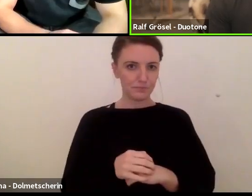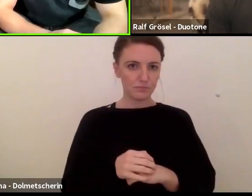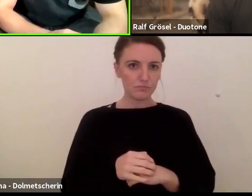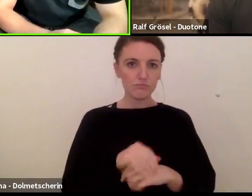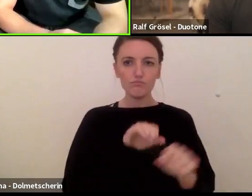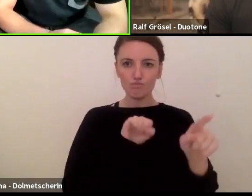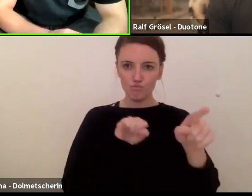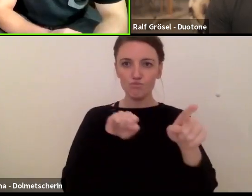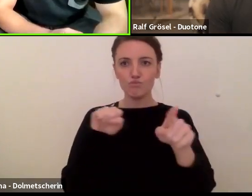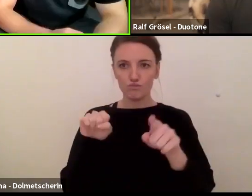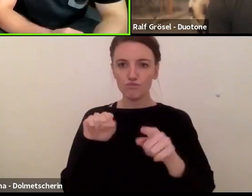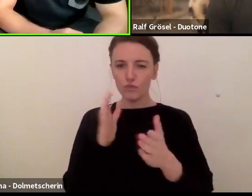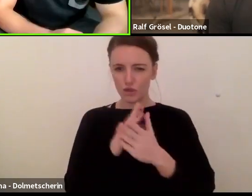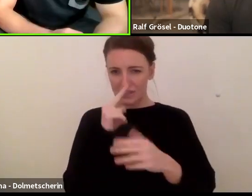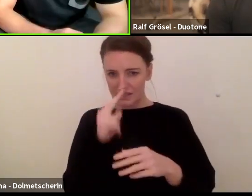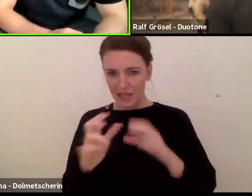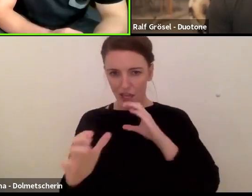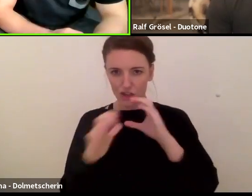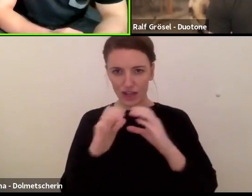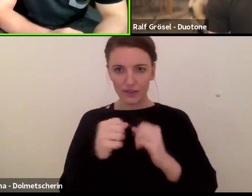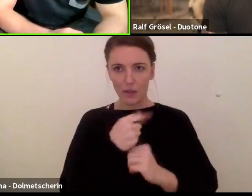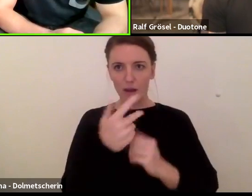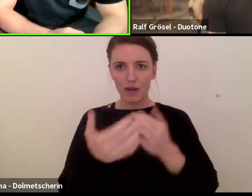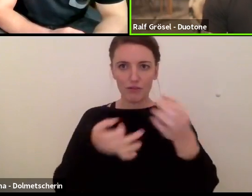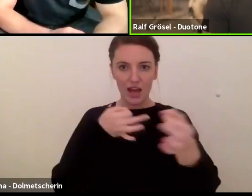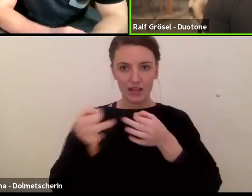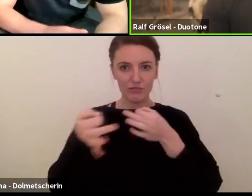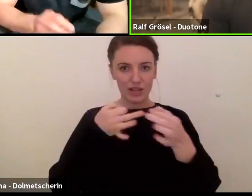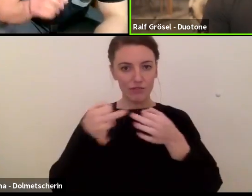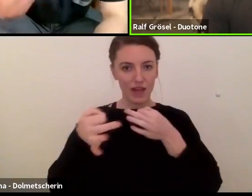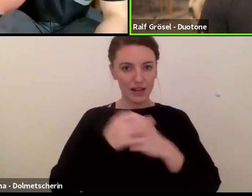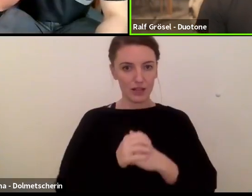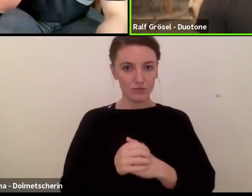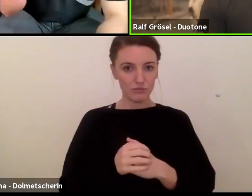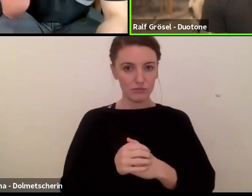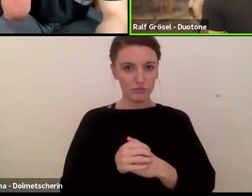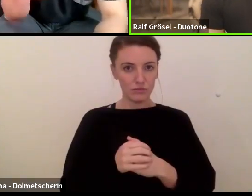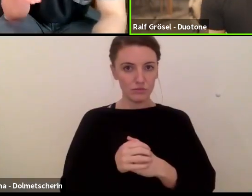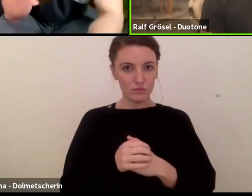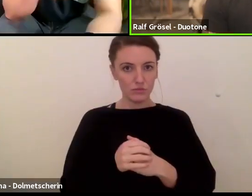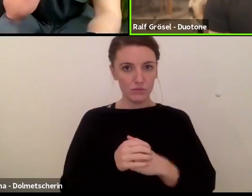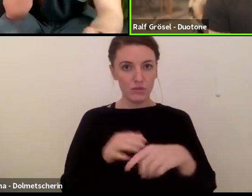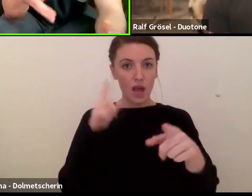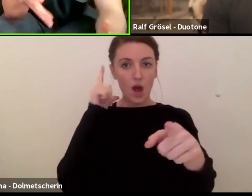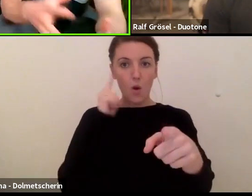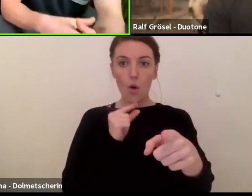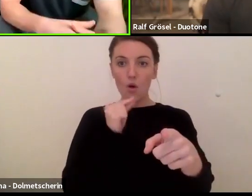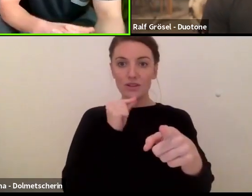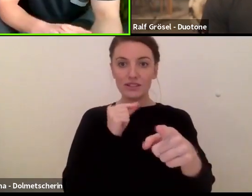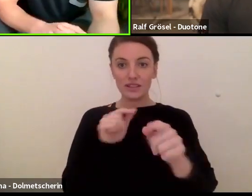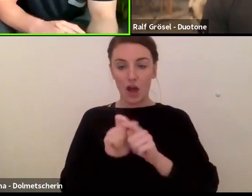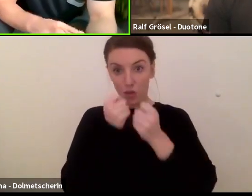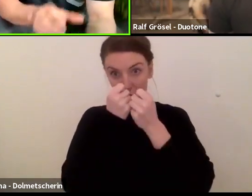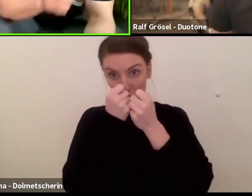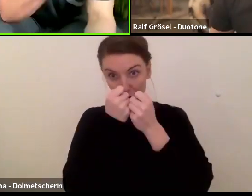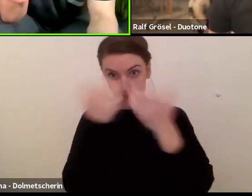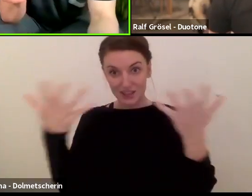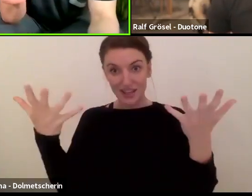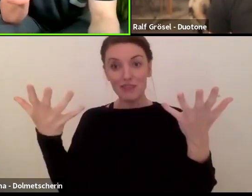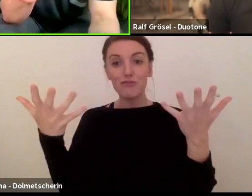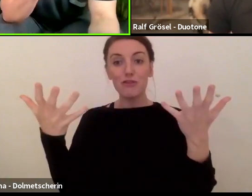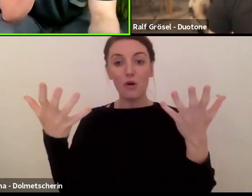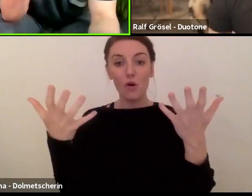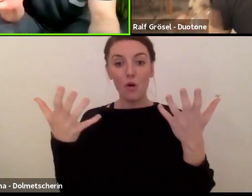Wir haben da eh schon ein paar Fragen auch vielleicht, dass wir da noch was machen. Vielleicht ganz kurz noch für alle, die gerade zugeschaltet haben, die Fragen